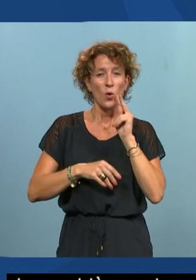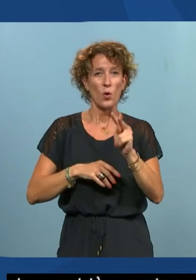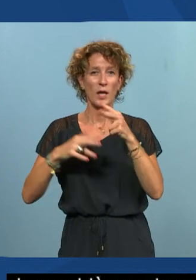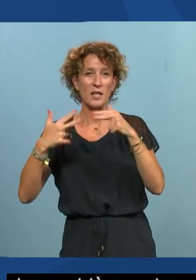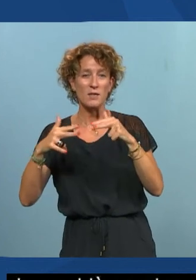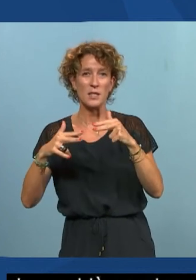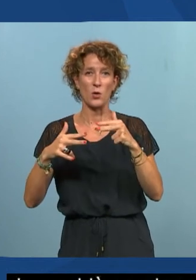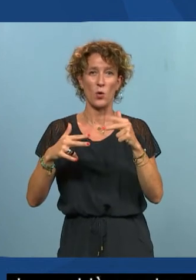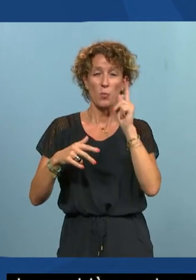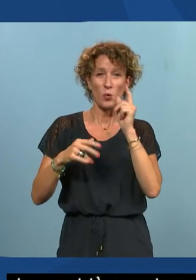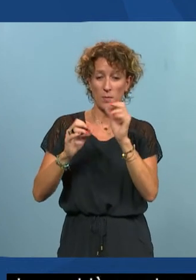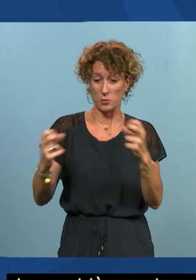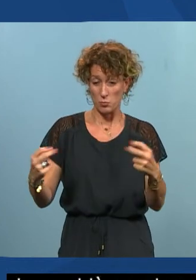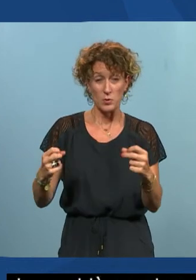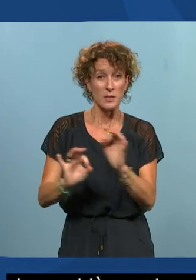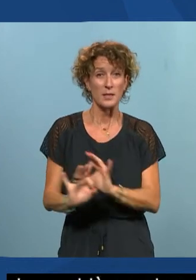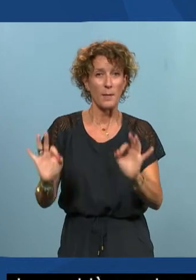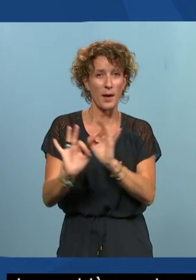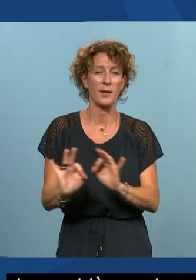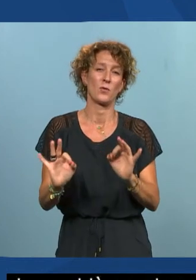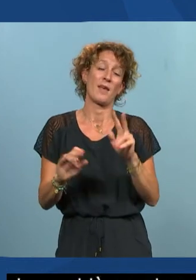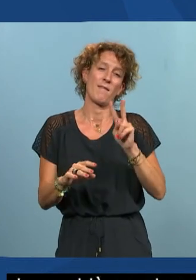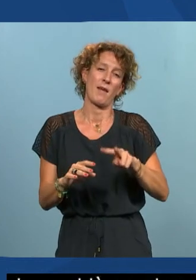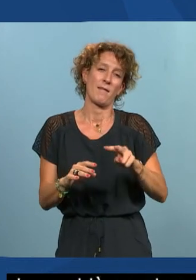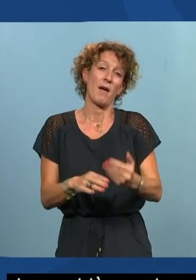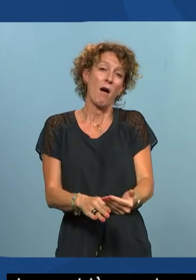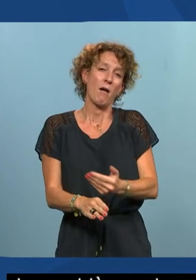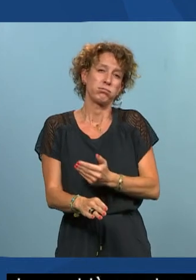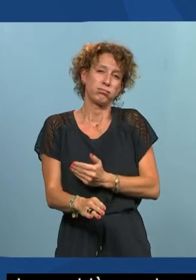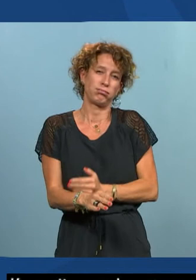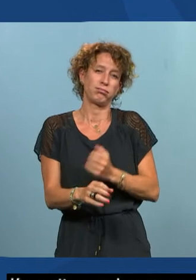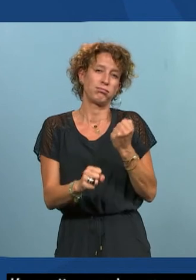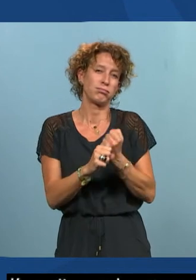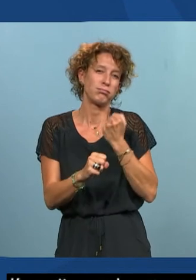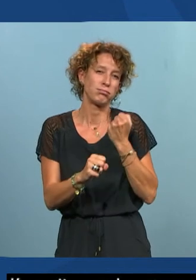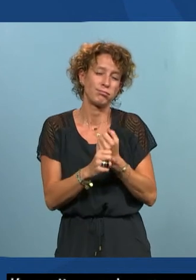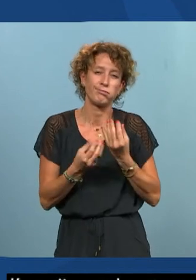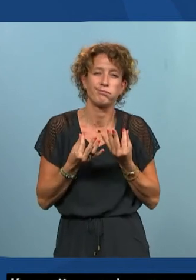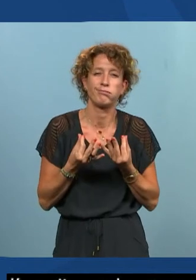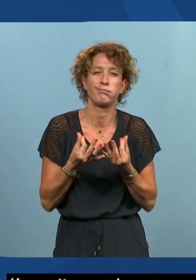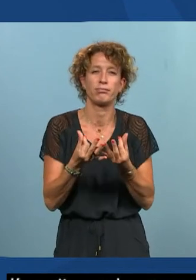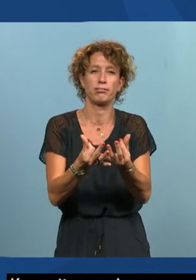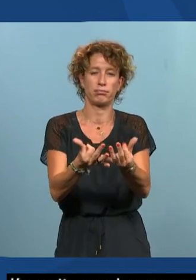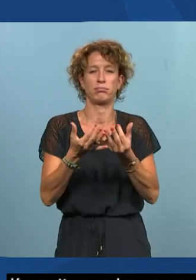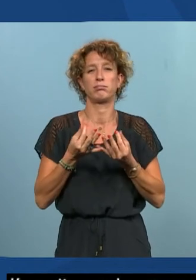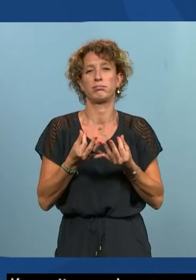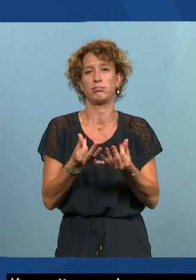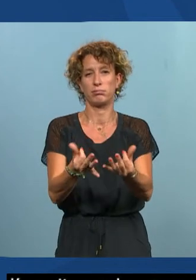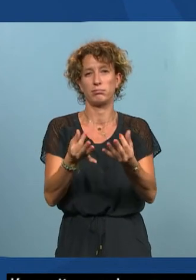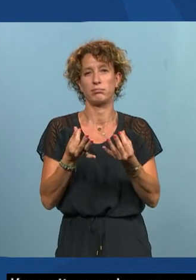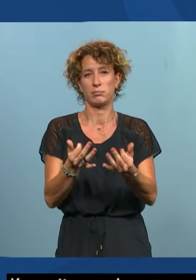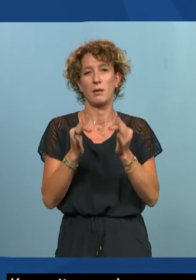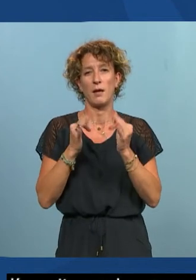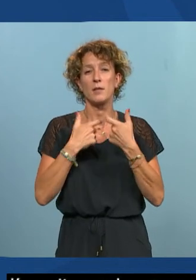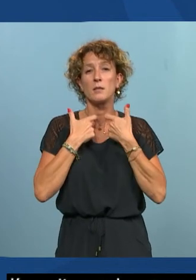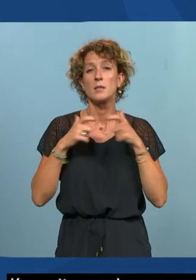les vidéos parce qu'il n pas de sous-titres donc il y a vraiment un retravail de sensibilisation à faire pour que la notion d'accessibilité